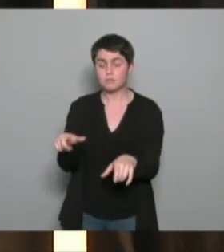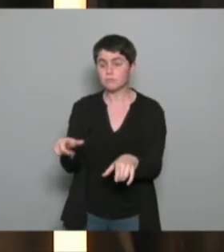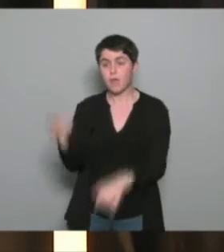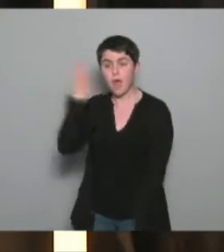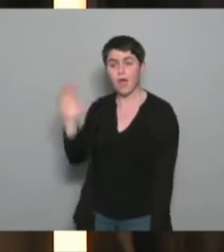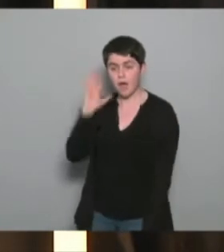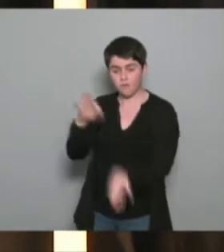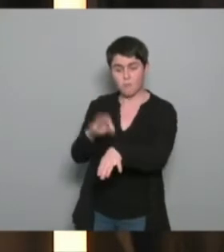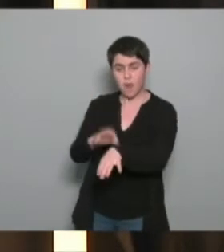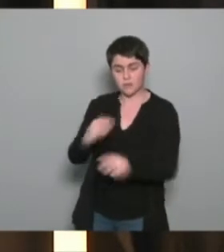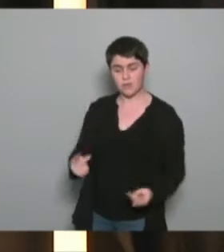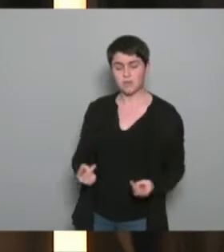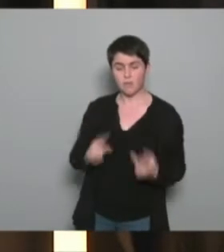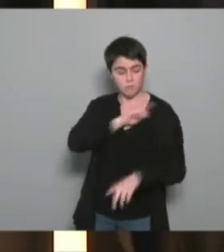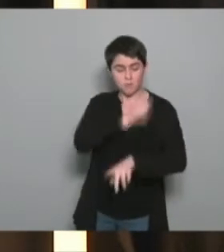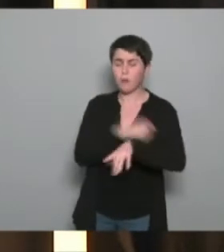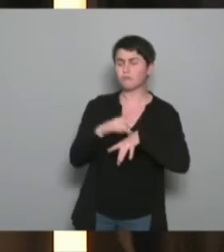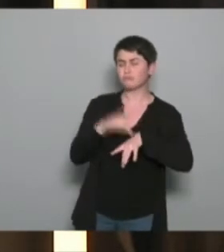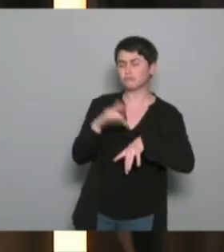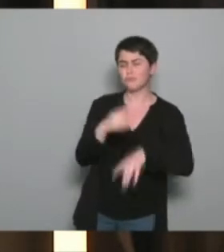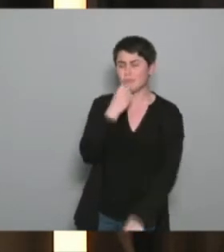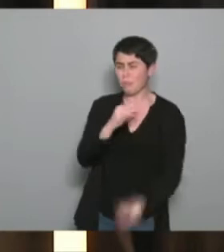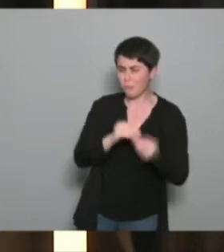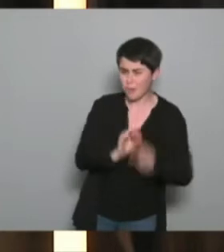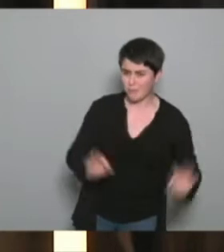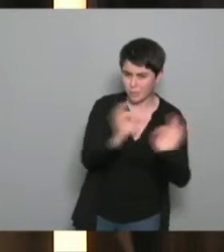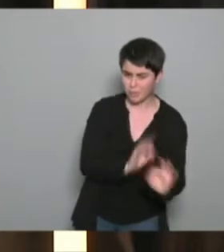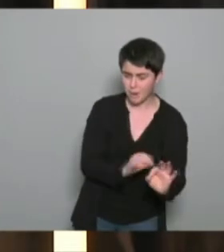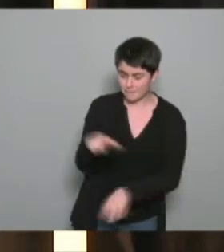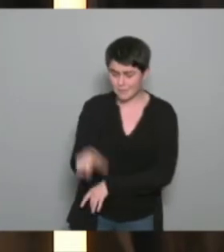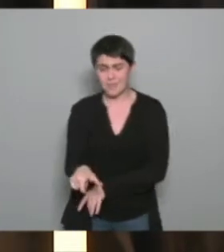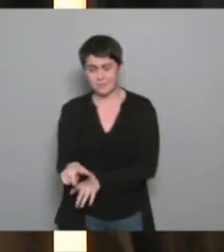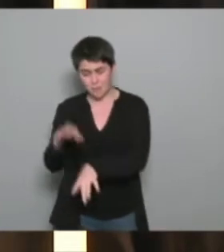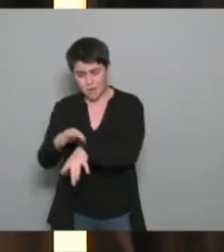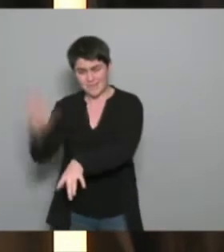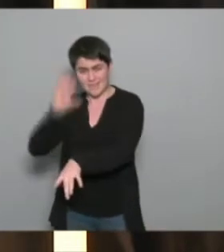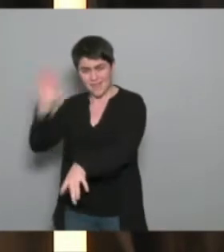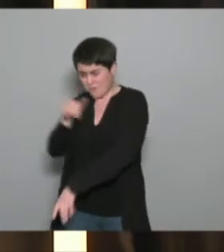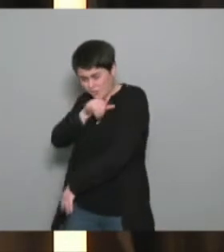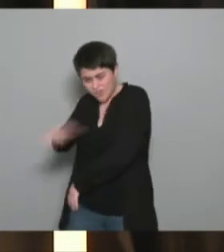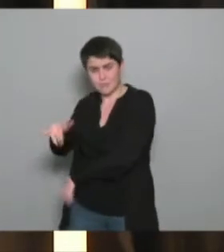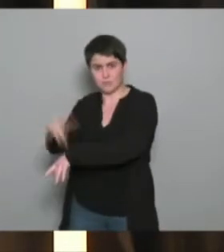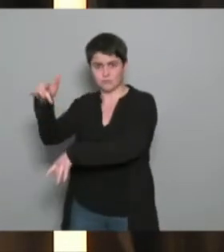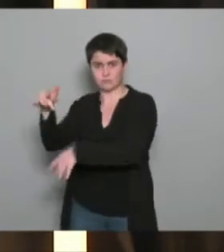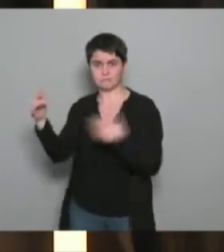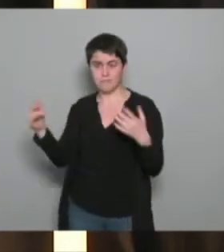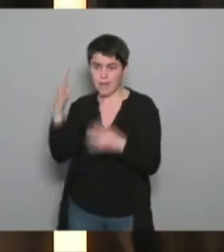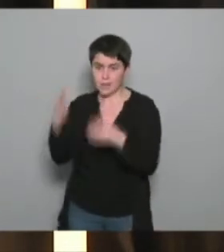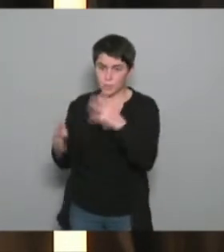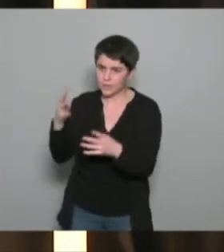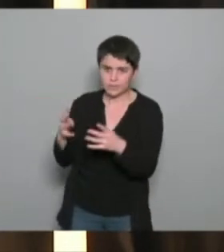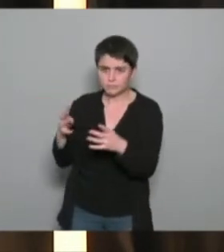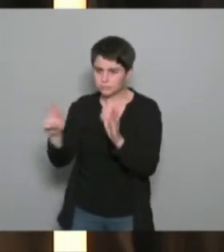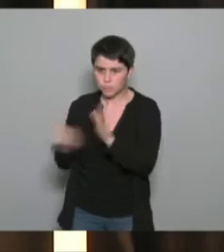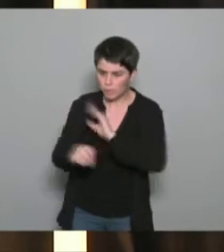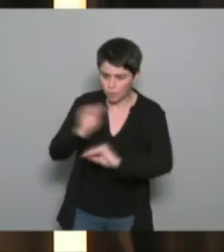ne pose pas de problème, mais quand on n'a jamais fait, puis qu se dit, bon. Et est-ce que le constat, c'est justement un arrêt de l'activité derrière, peut-être ? Le